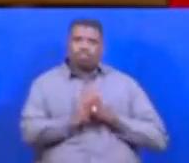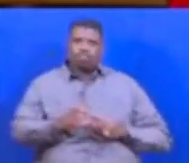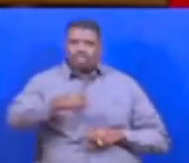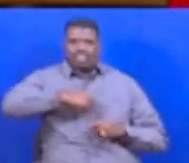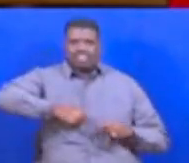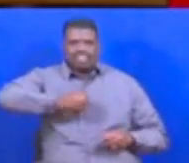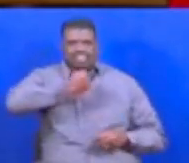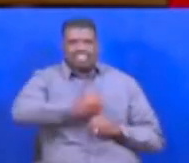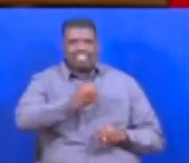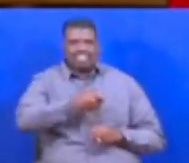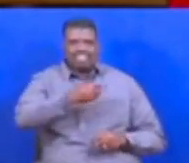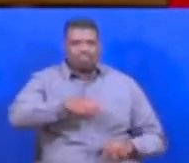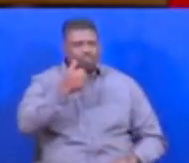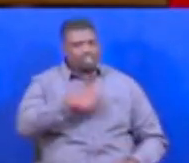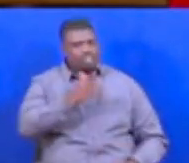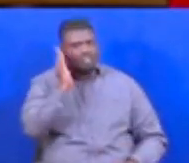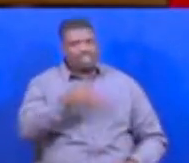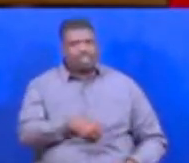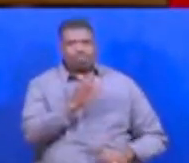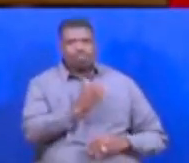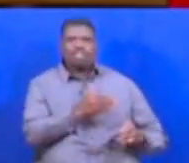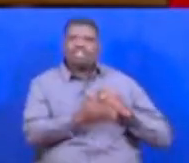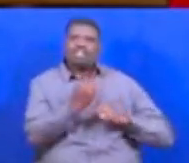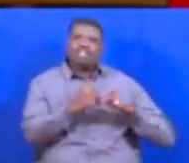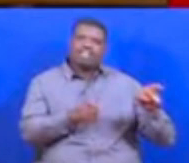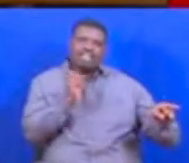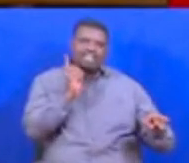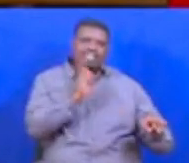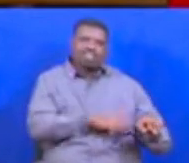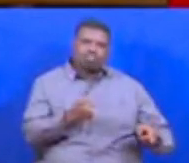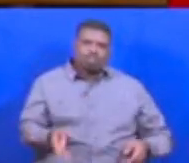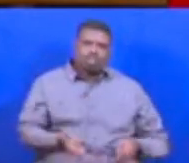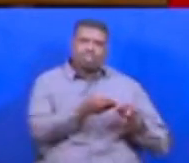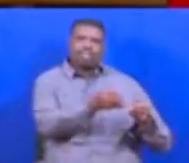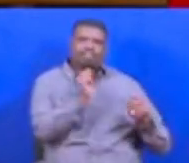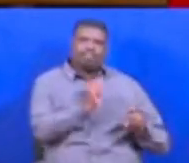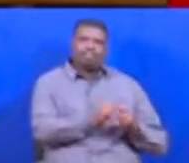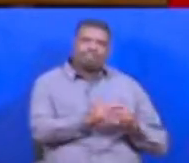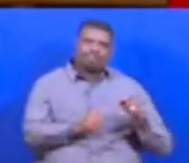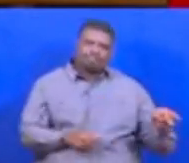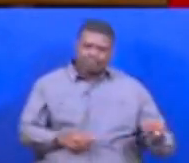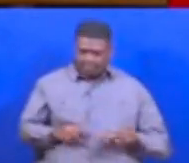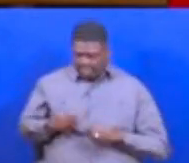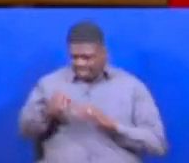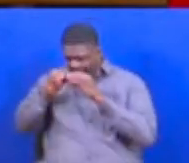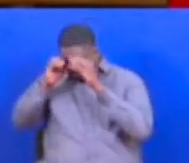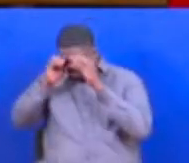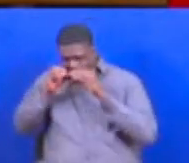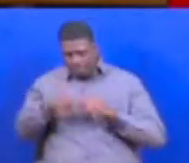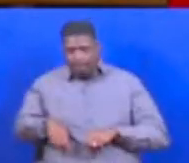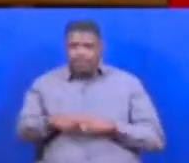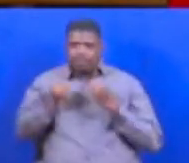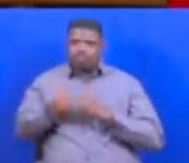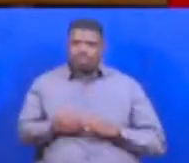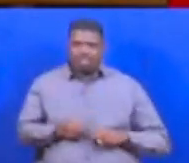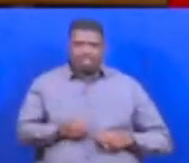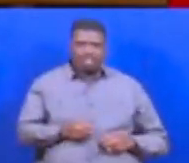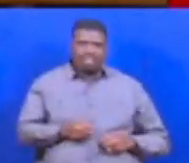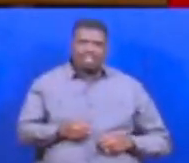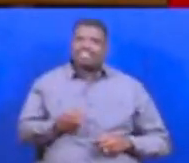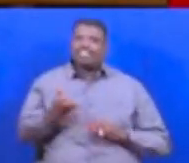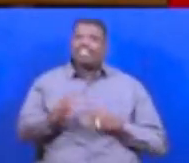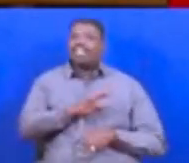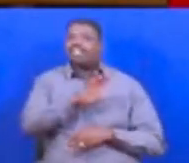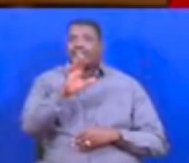kazi yetu serikali Sio kwenda kujiengayenga Tukira siku tunapereka vifa Unapereka leo dalmini Keshu kudu mempasuka Ukitembea zaanati